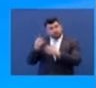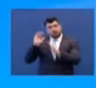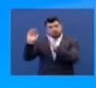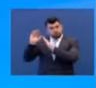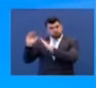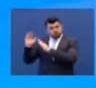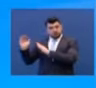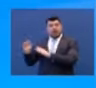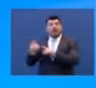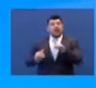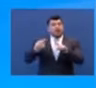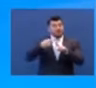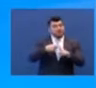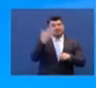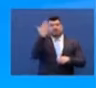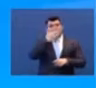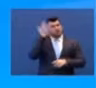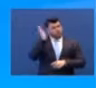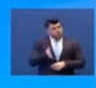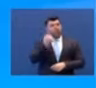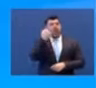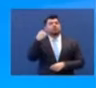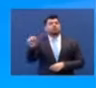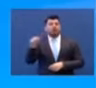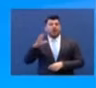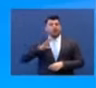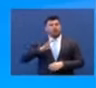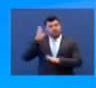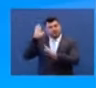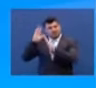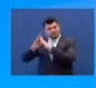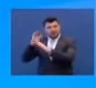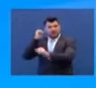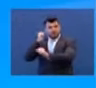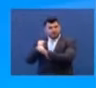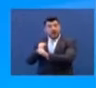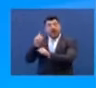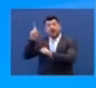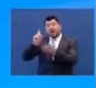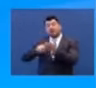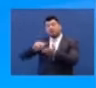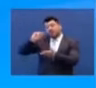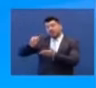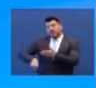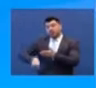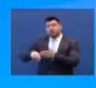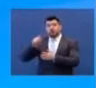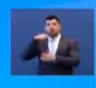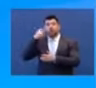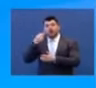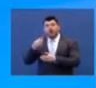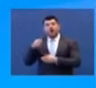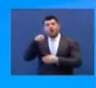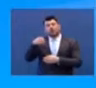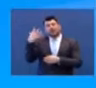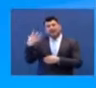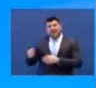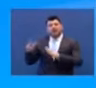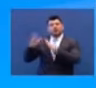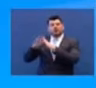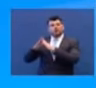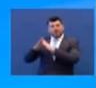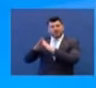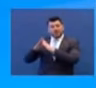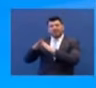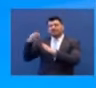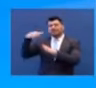αδότητα αποσίας μαθητή στη βάση απλής υπεύθυνης δήλωσης γονέα ή κηδεμόνα περί ύπαρξης ατόμου στο σπίτι που ανήκει